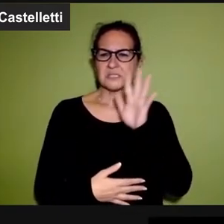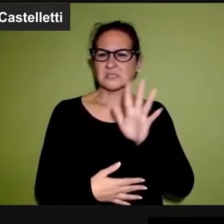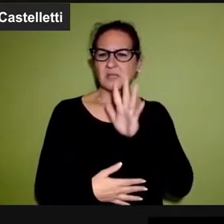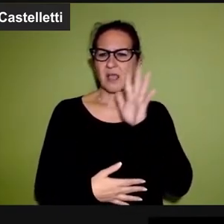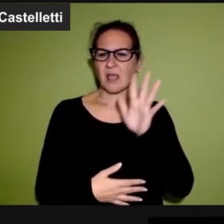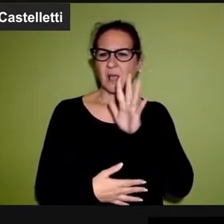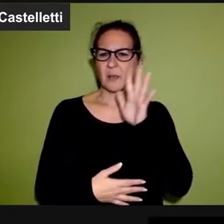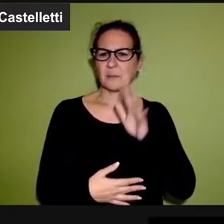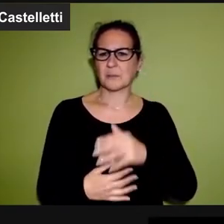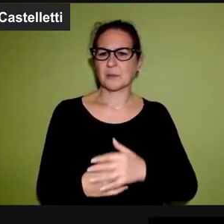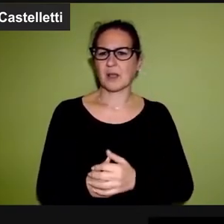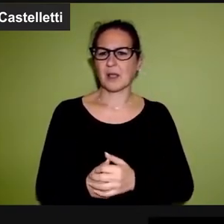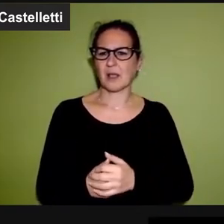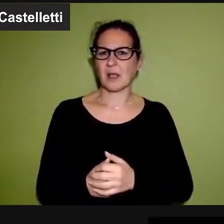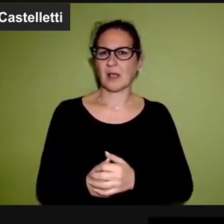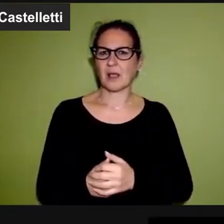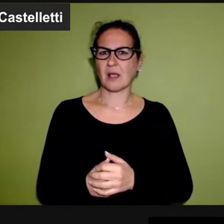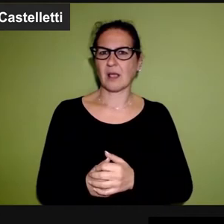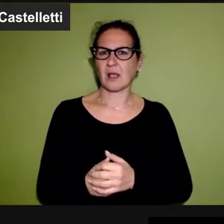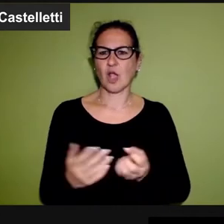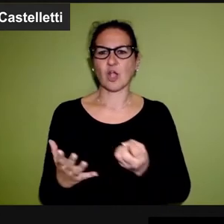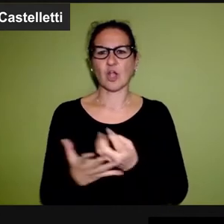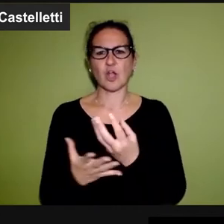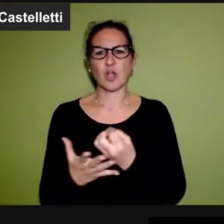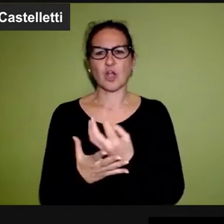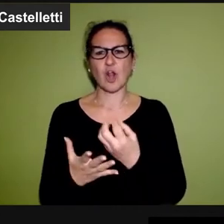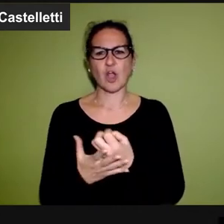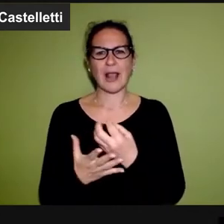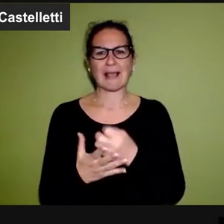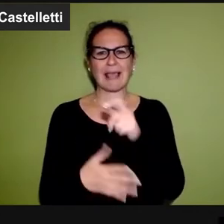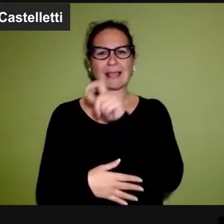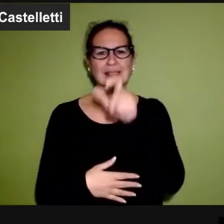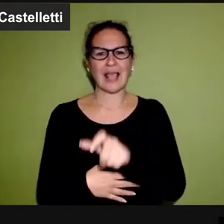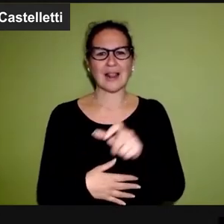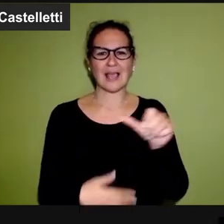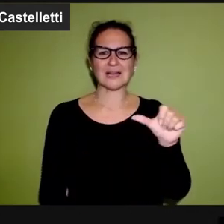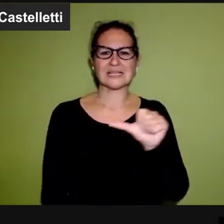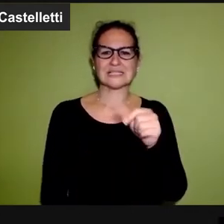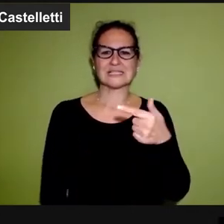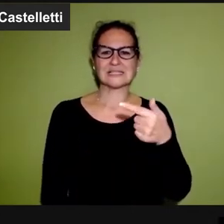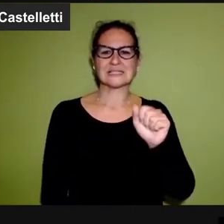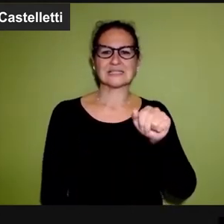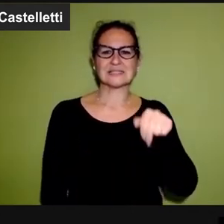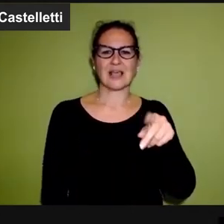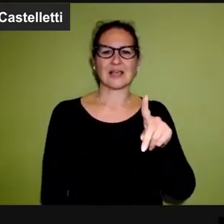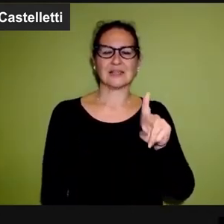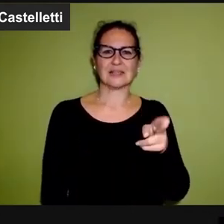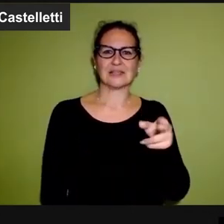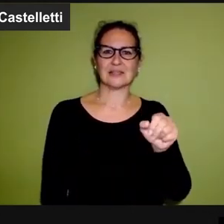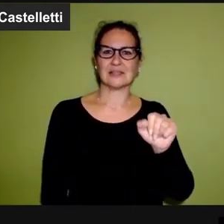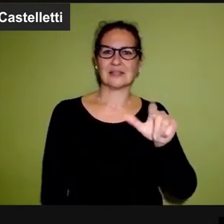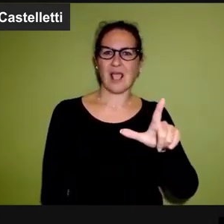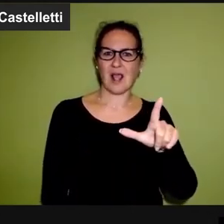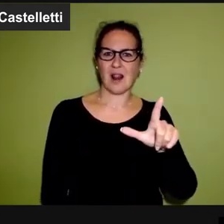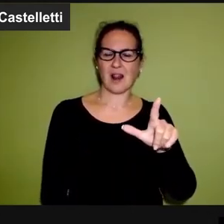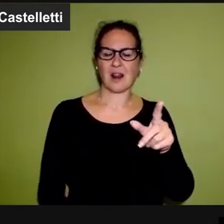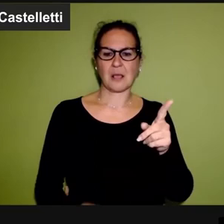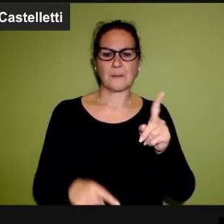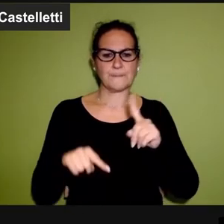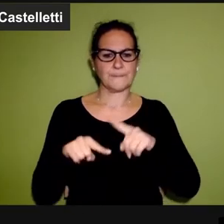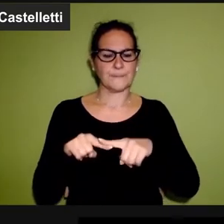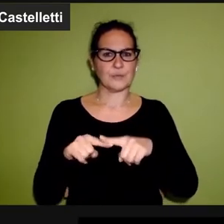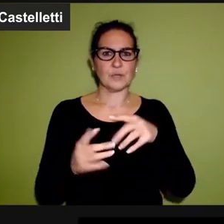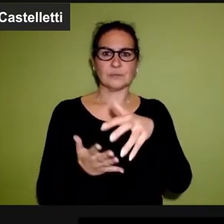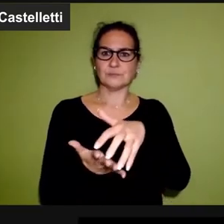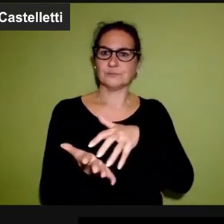ora se non ricordo male, da una delle cronache italiane di Stendhal, da una pagina